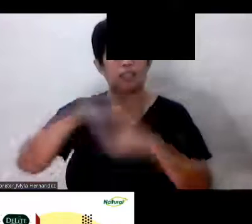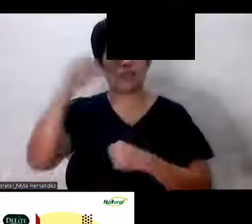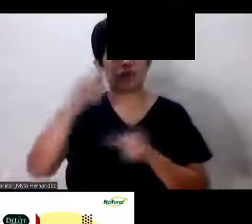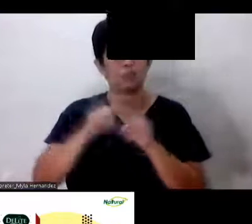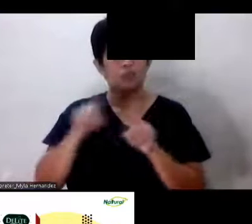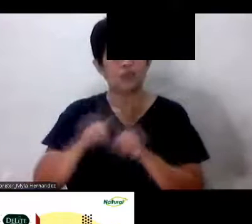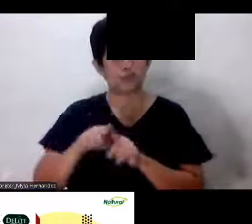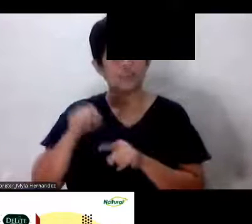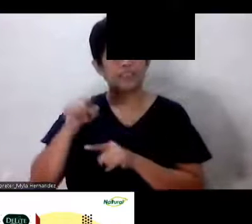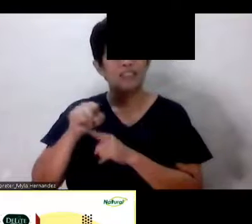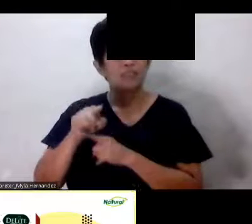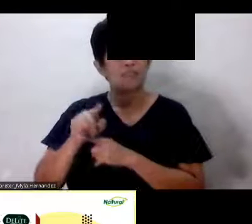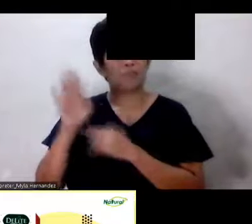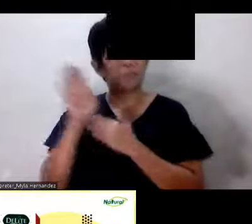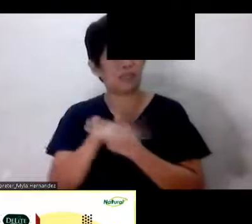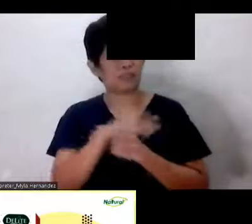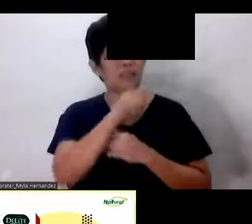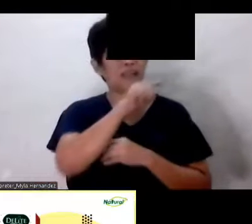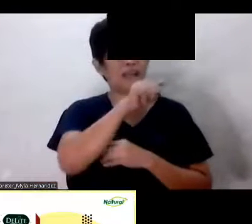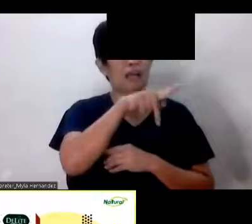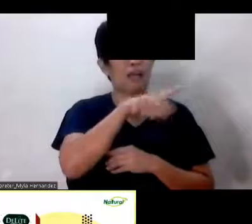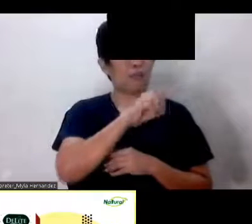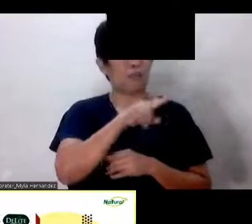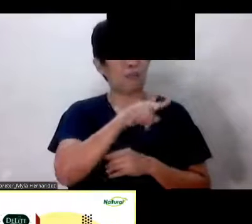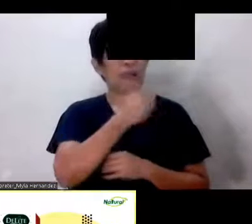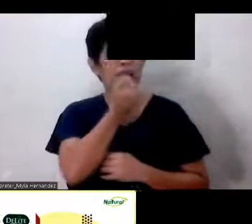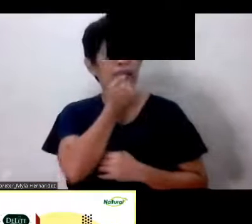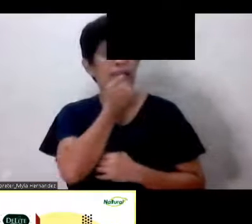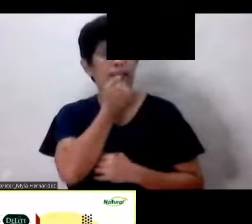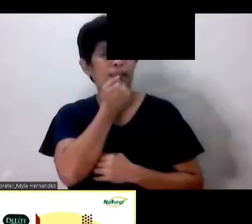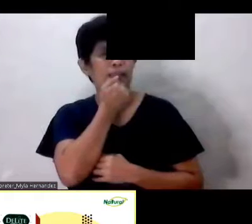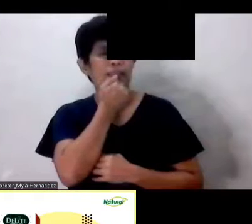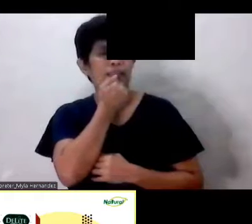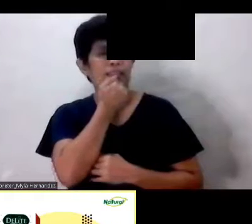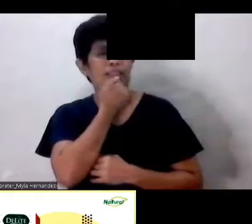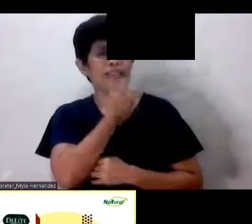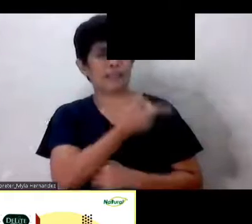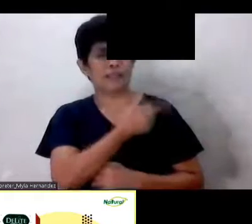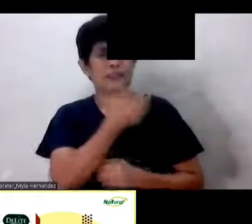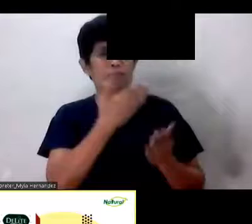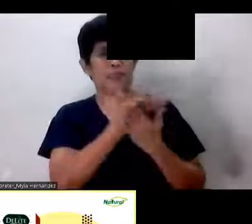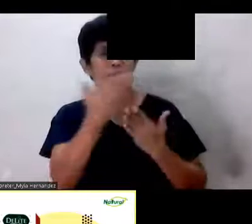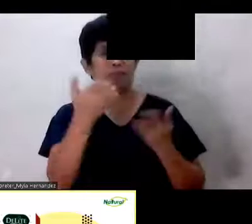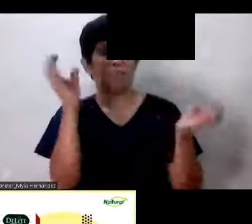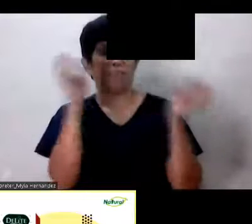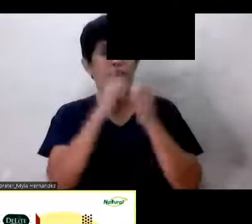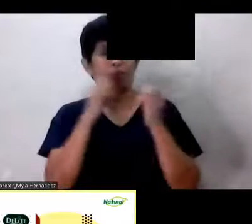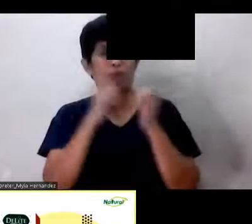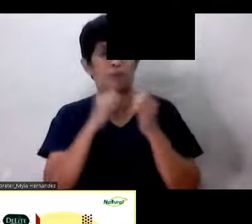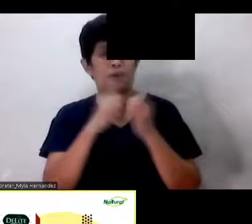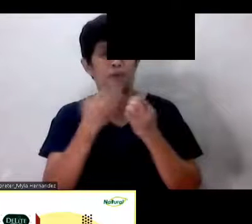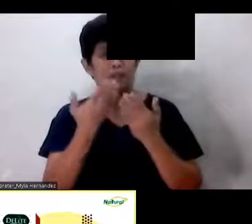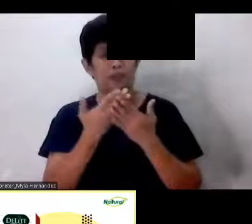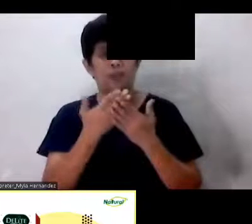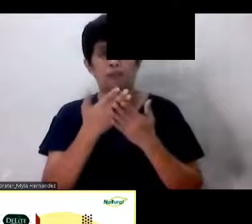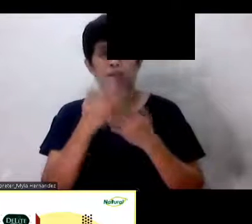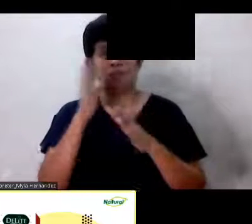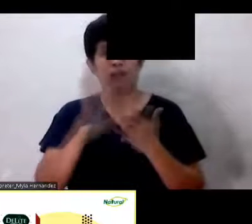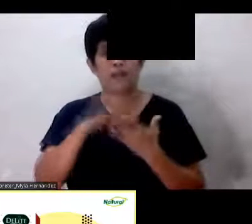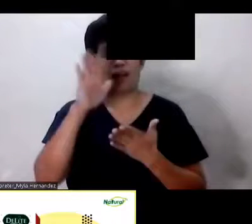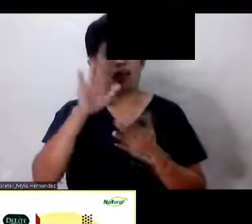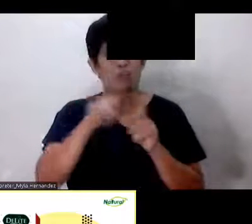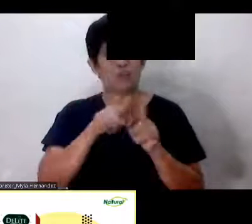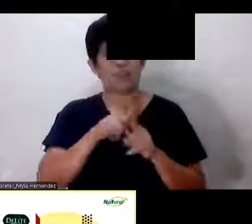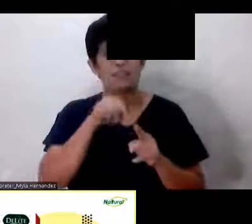sila Pagbalik nung apo nila Mali yung nabili Yung nabili ay mas mahal Yung nabili ay hindi tama yung